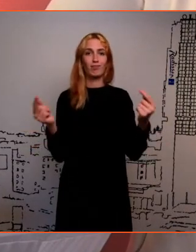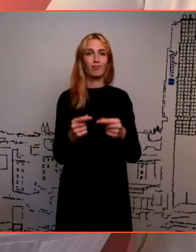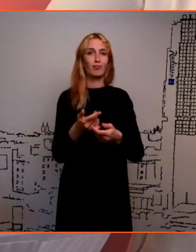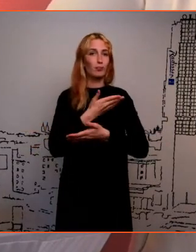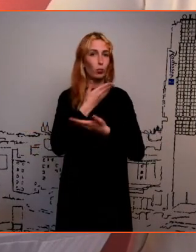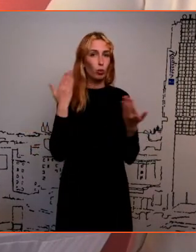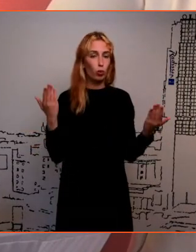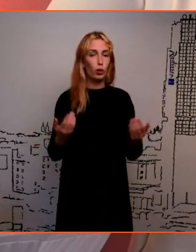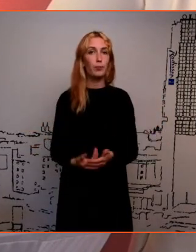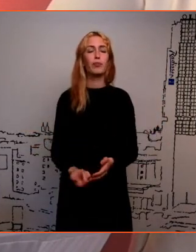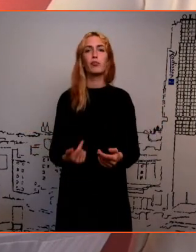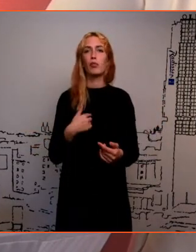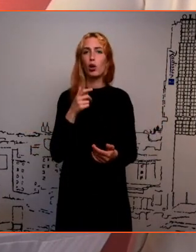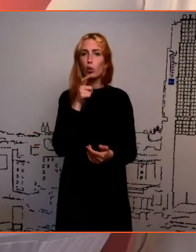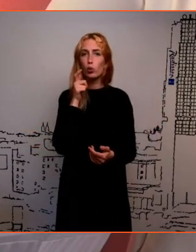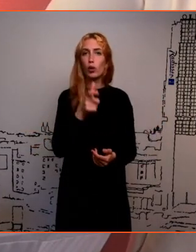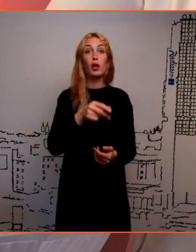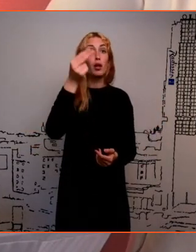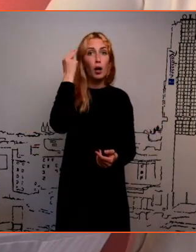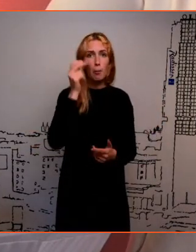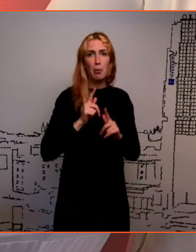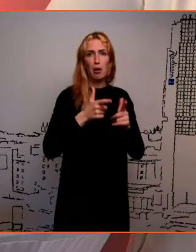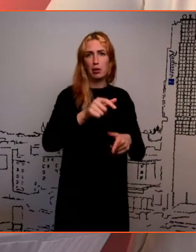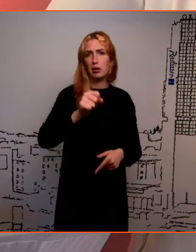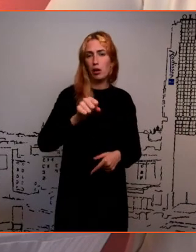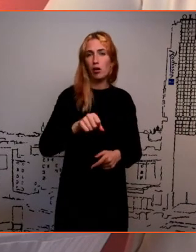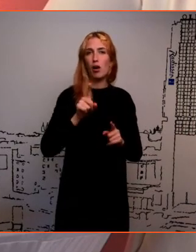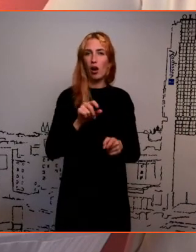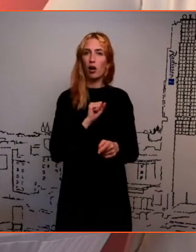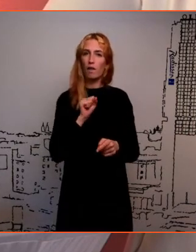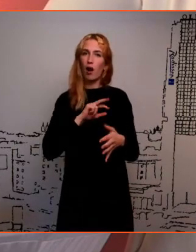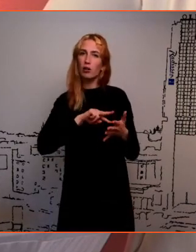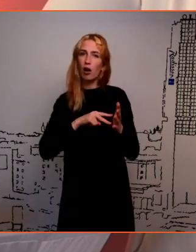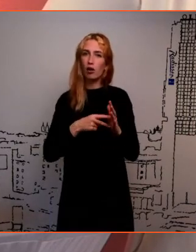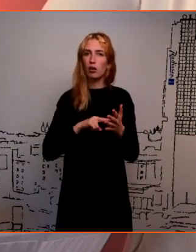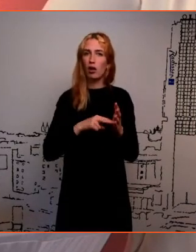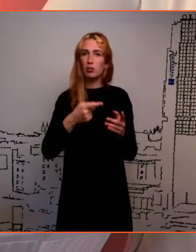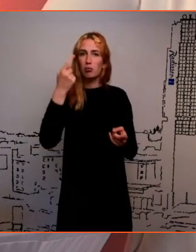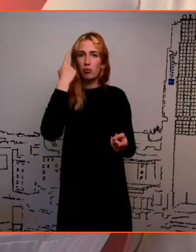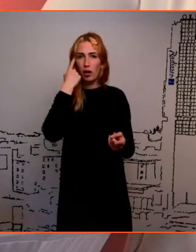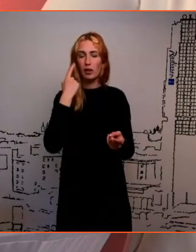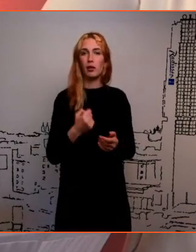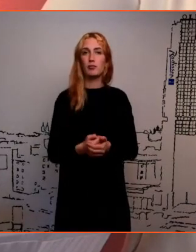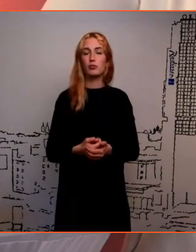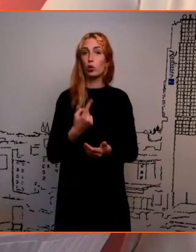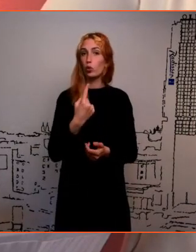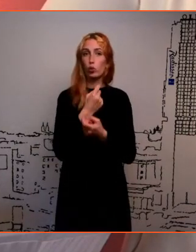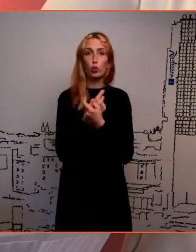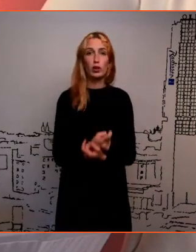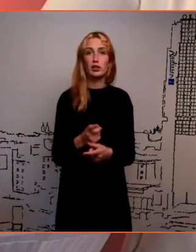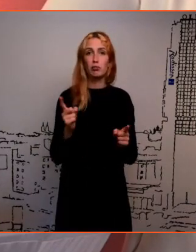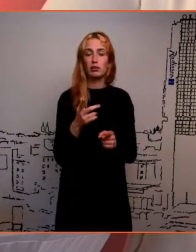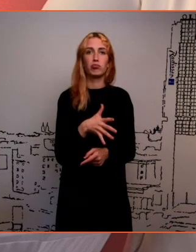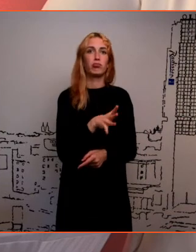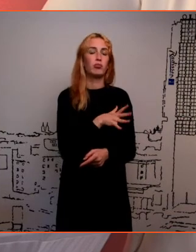Mina kindlasti ütleks, jah, õppimisel, aga seda tuleb taktikaliselt mõelda, sest üks risk on see, et noh, ei